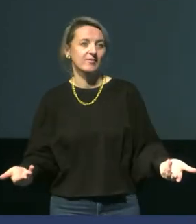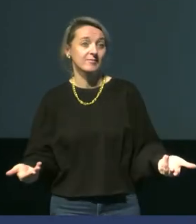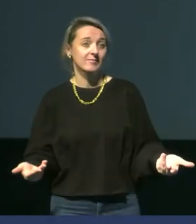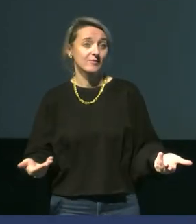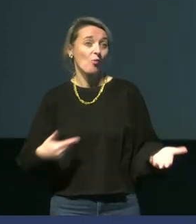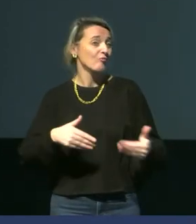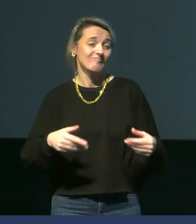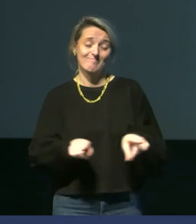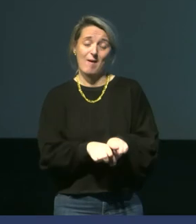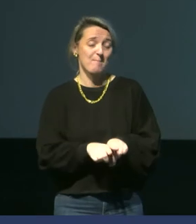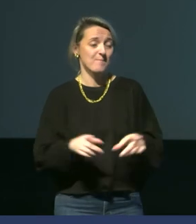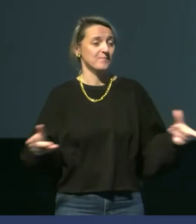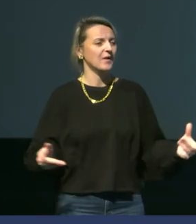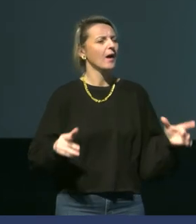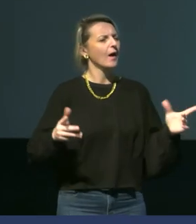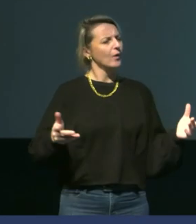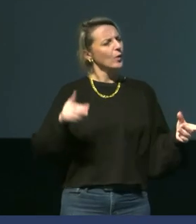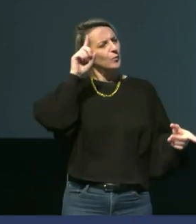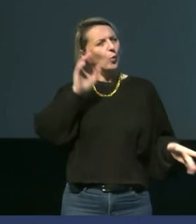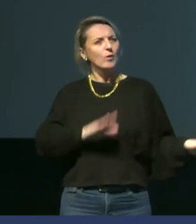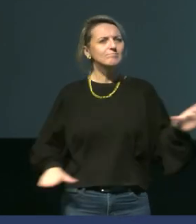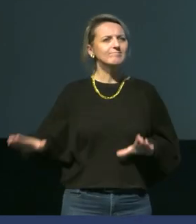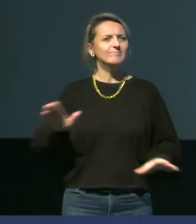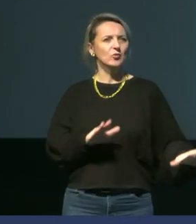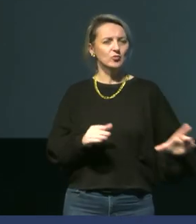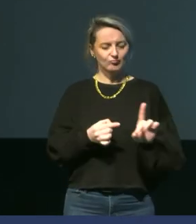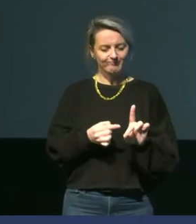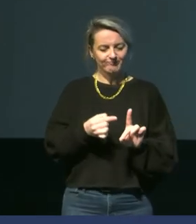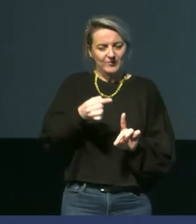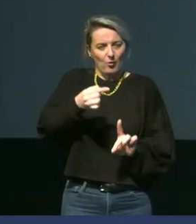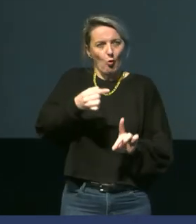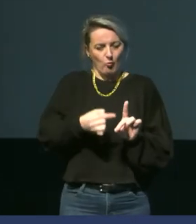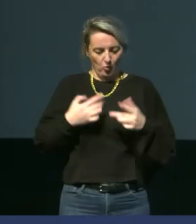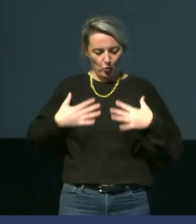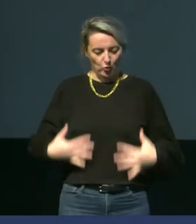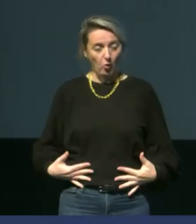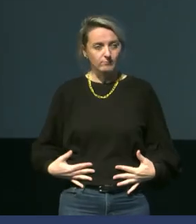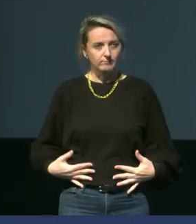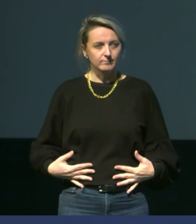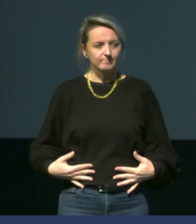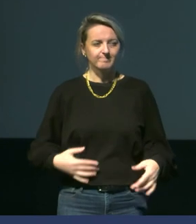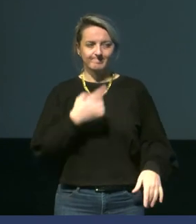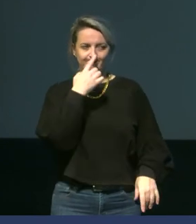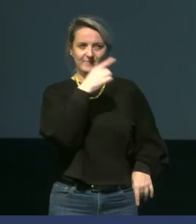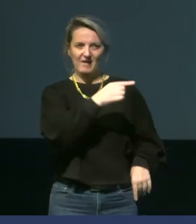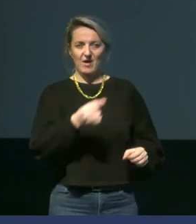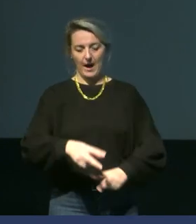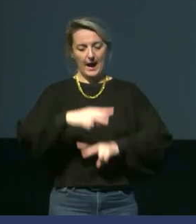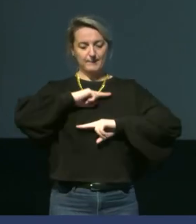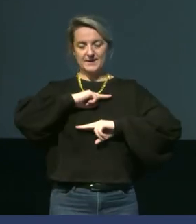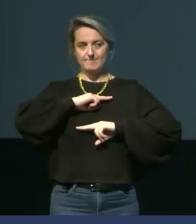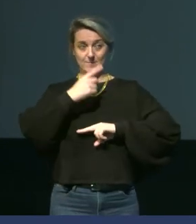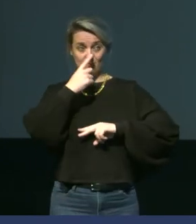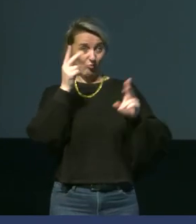Donc, à notre question de savoir pourquoi les manchots réaugmentent leur température corporelle, on a pu éliminer l'hypothèse qui était liée à l'apnée car on a